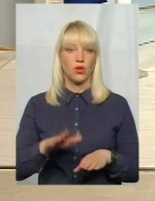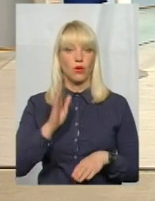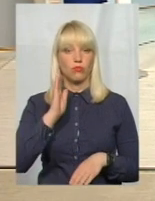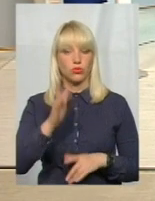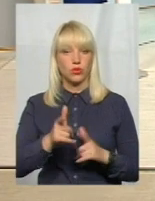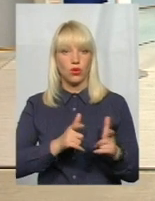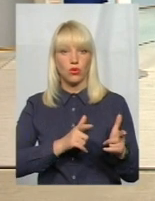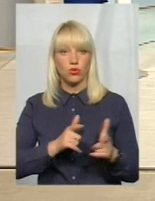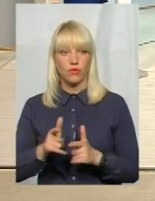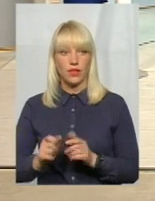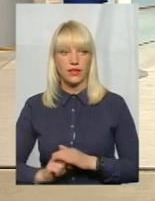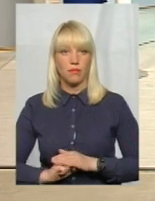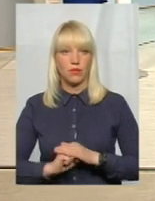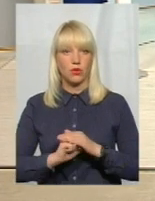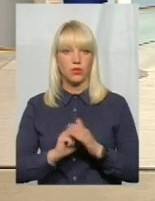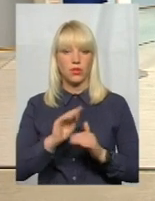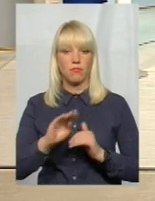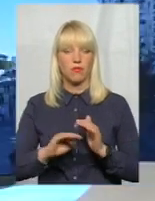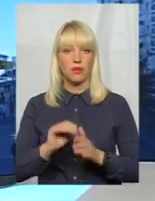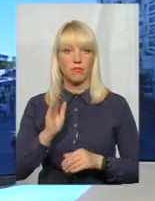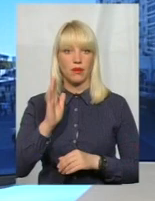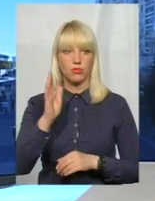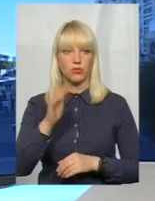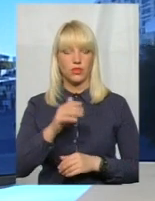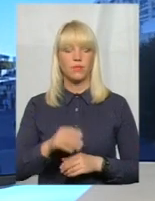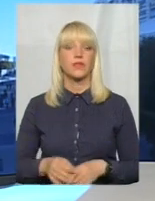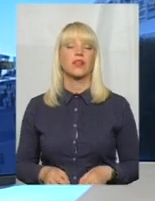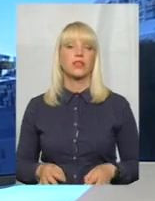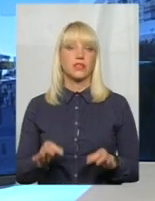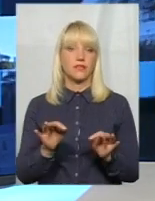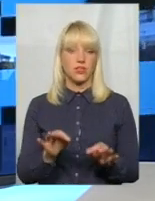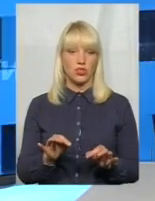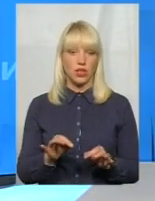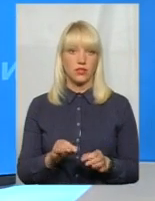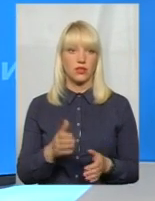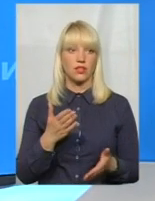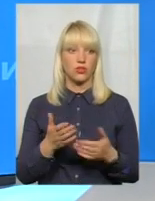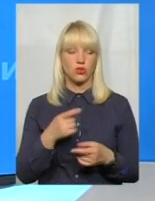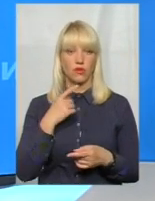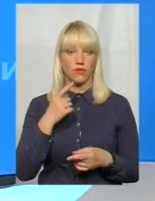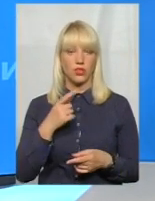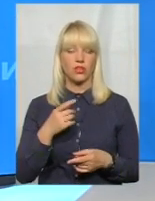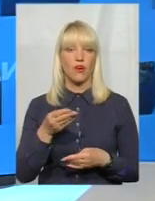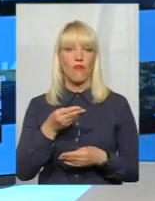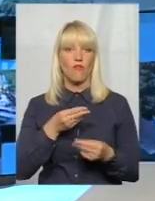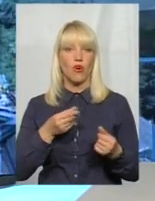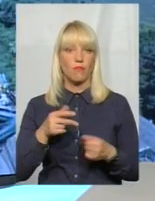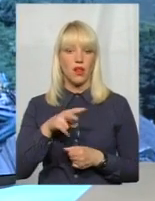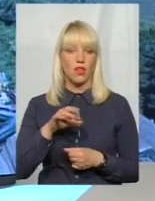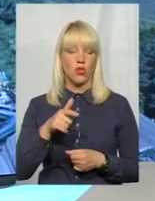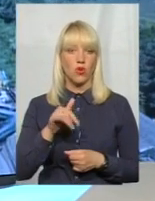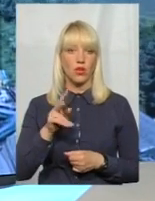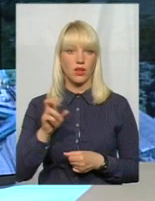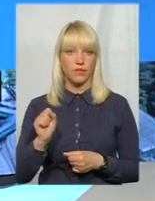готувати під грунті, під майбутнє? Звичайно. З точки зору формальної логіки, якщо